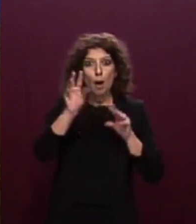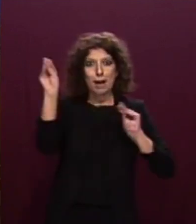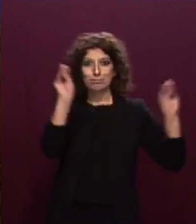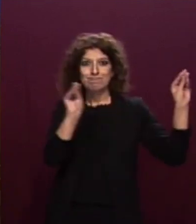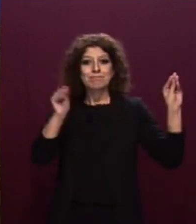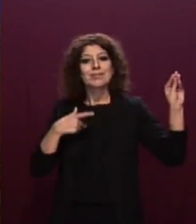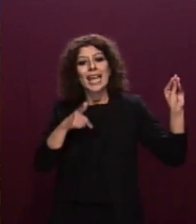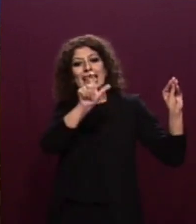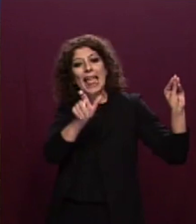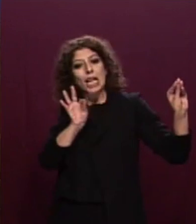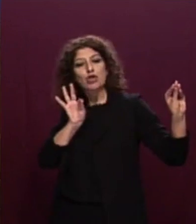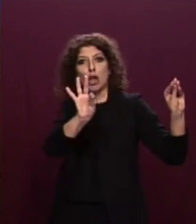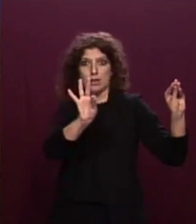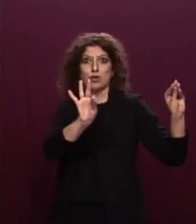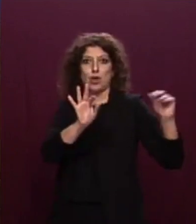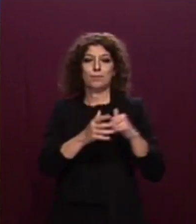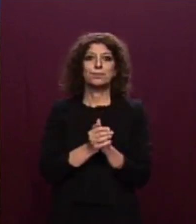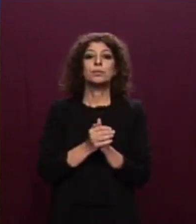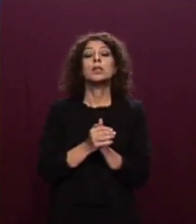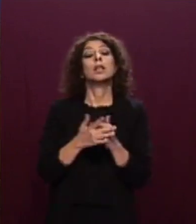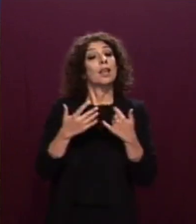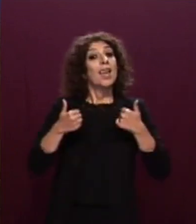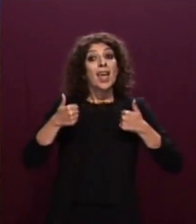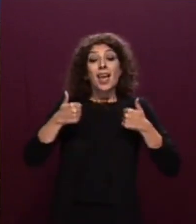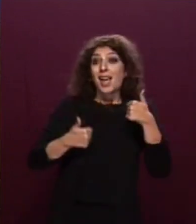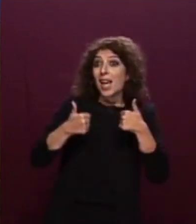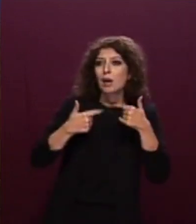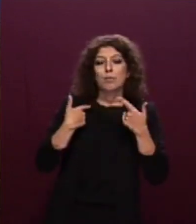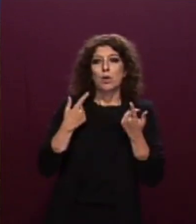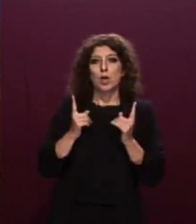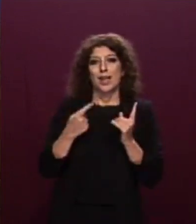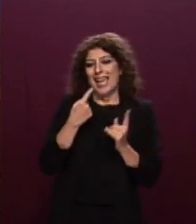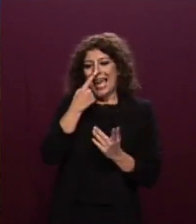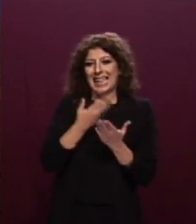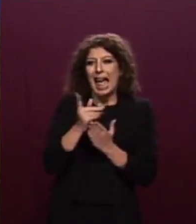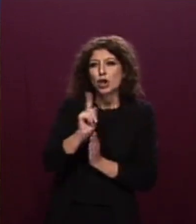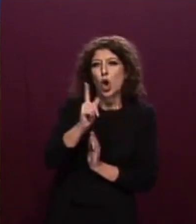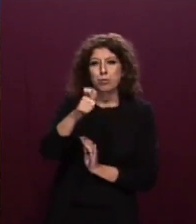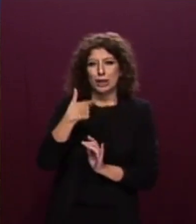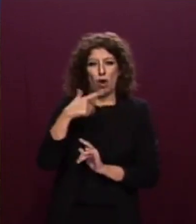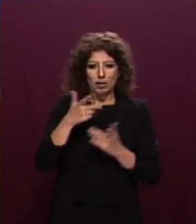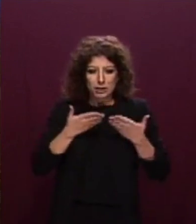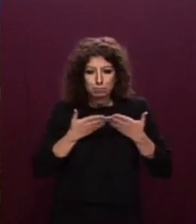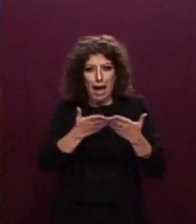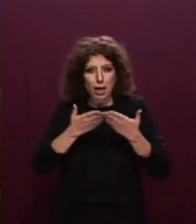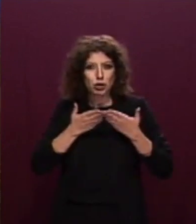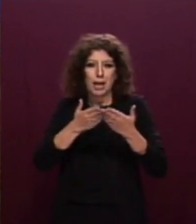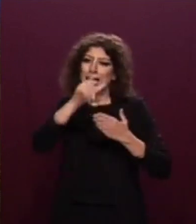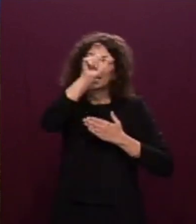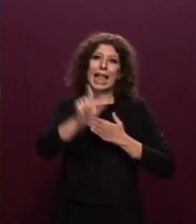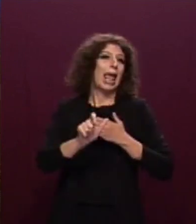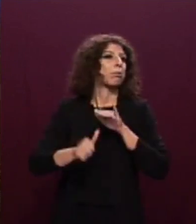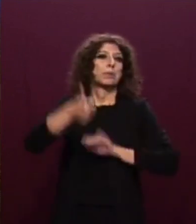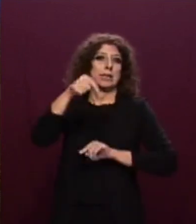tutto inconferente qualsiasi comparazione che non ricomprenda gli sbarchi. Sotto il profilo delle attività di contrasto all'immigrazione